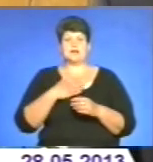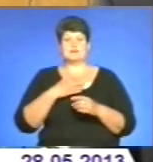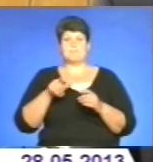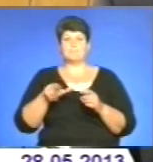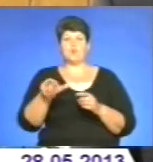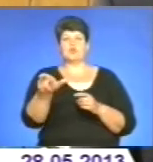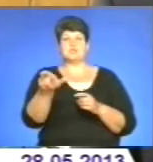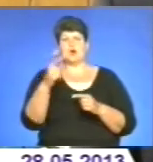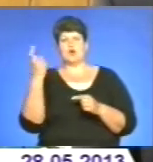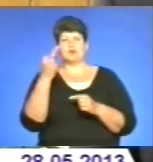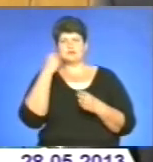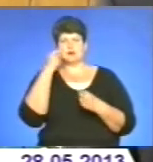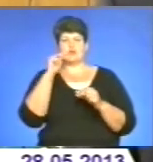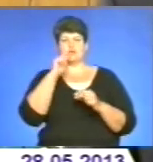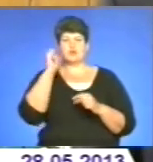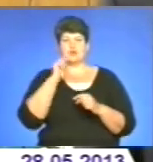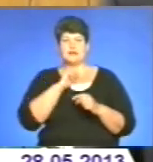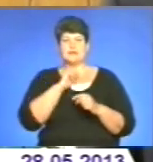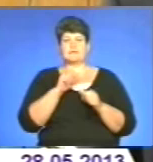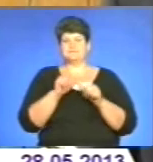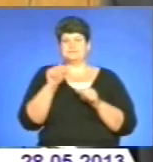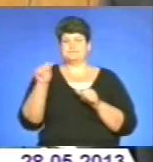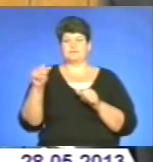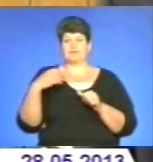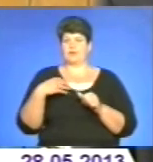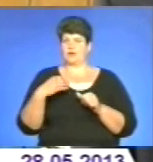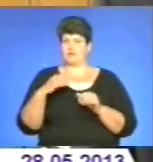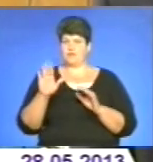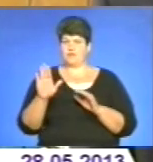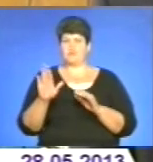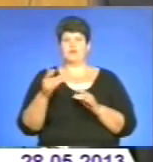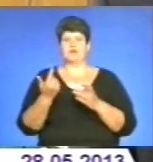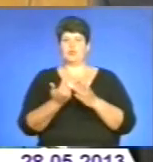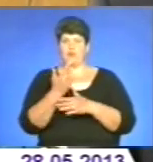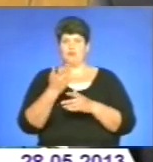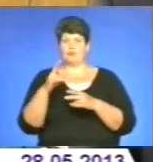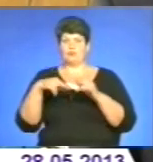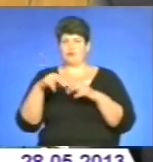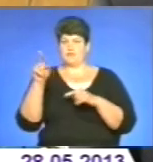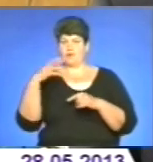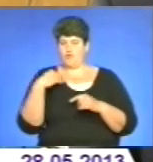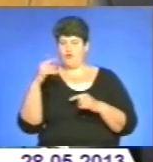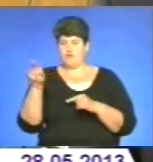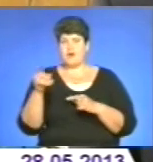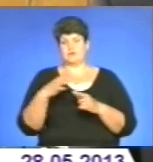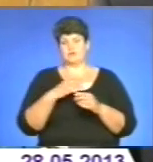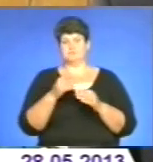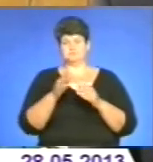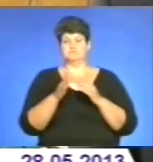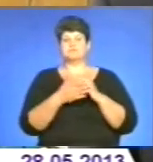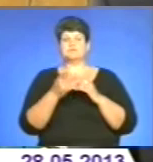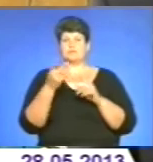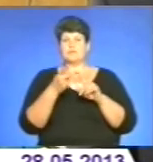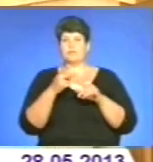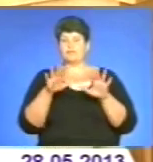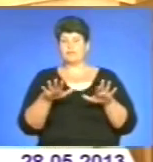кращих в Україні, ну, за виключенням Львова, тому що вона тут вже нова побудована, я думаю, що ми і там зробимо все, щоб аеропорт